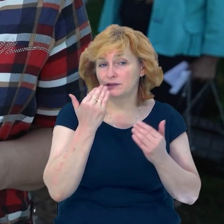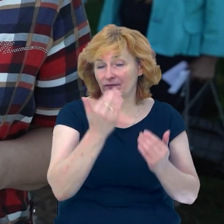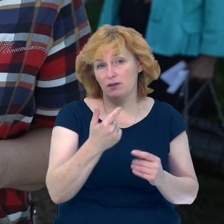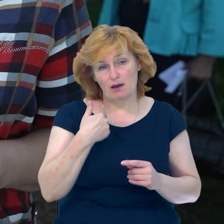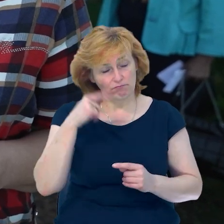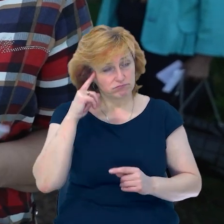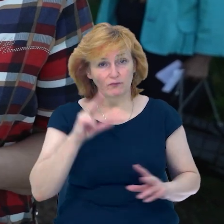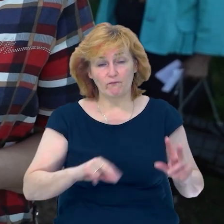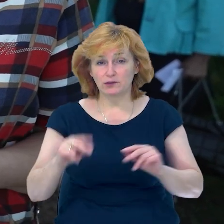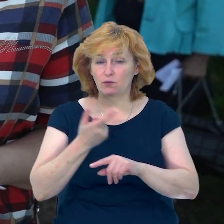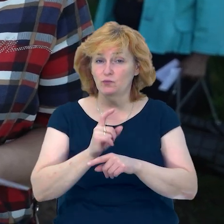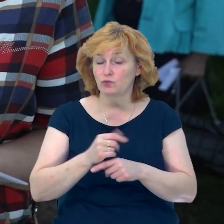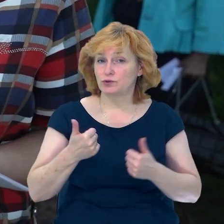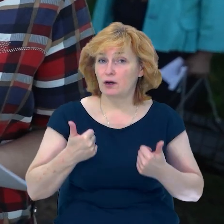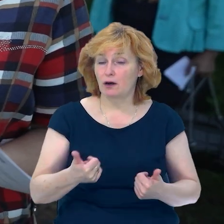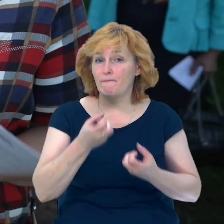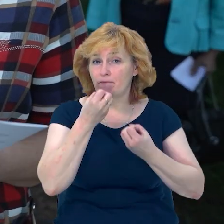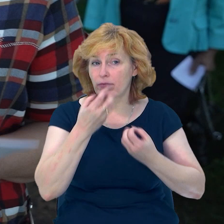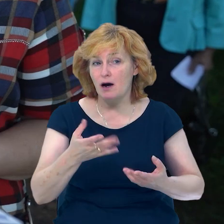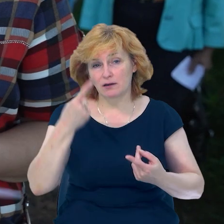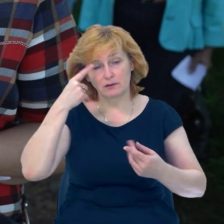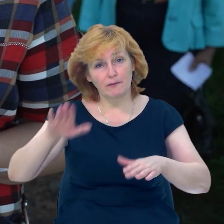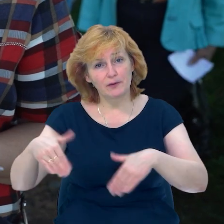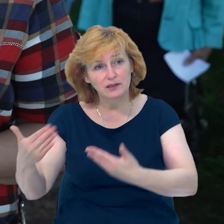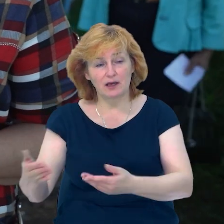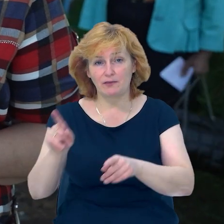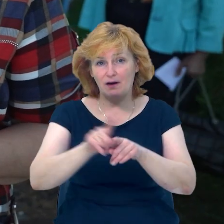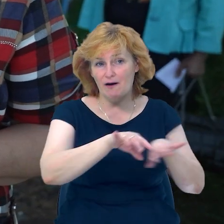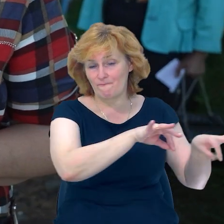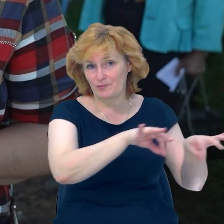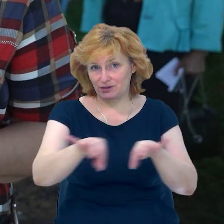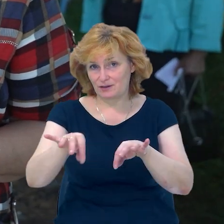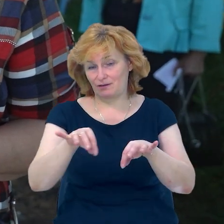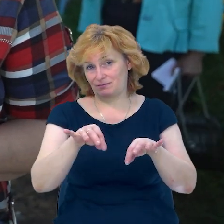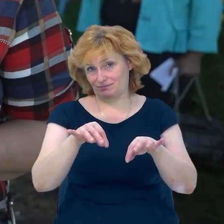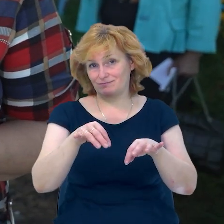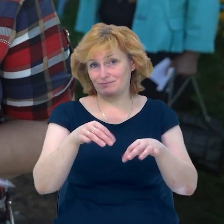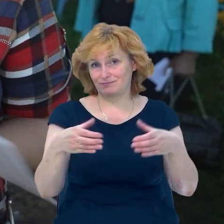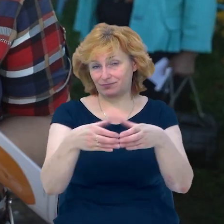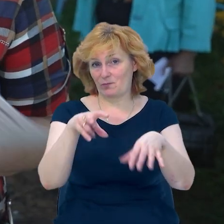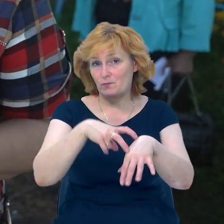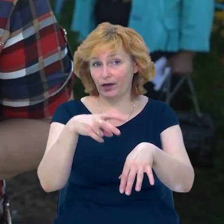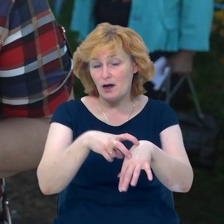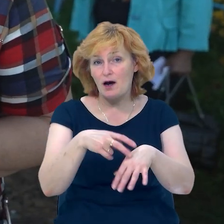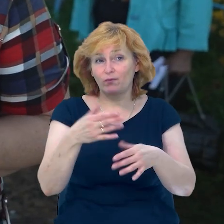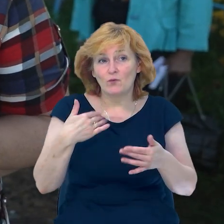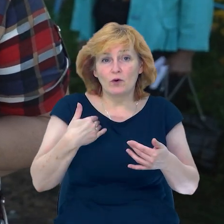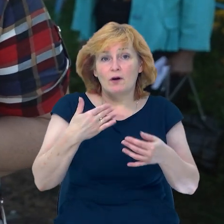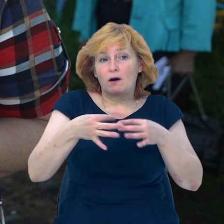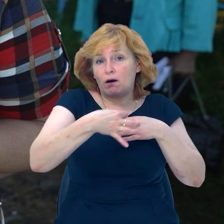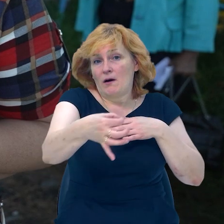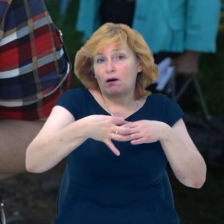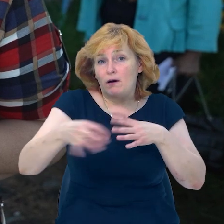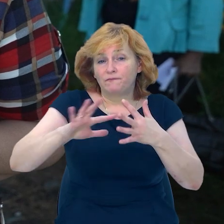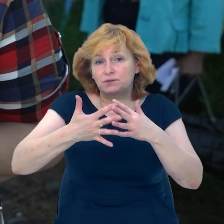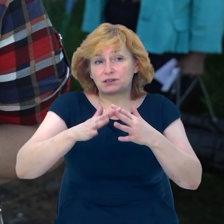дуже гарна ідея така, виїзних бригад, тому що не завжди ми можемо з віддалених сіл, люди